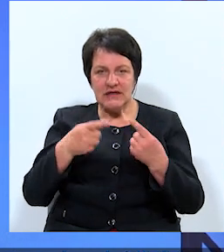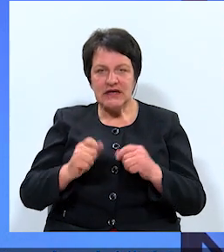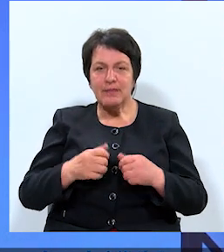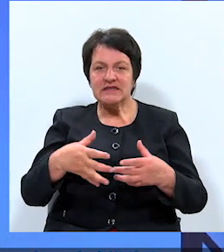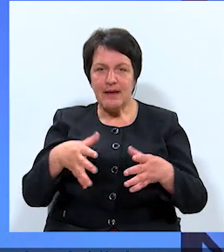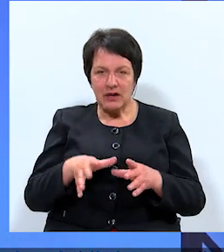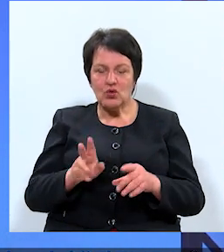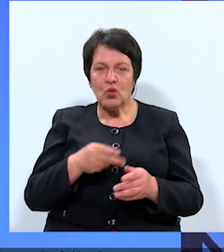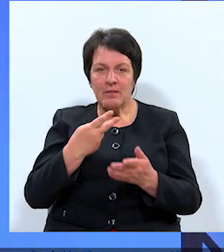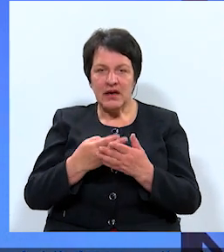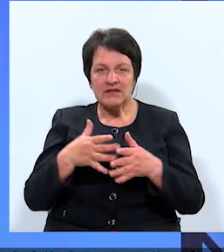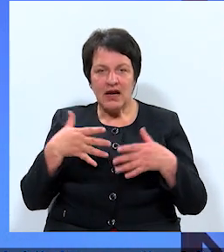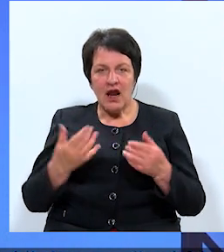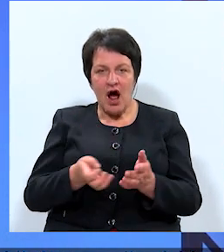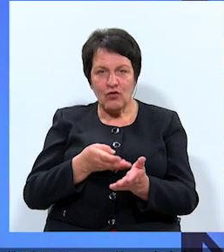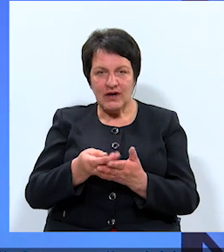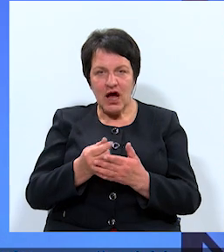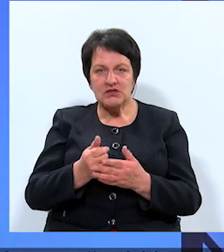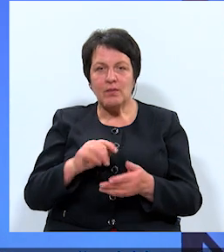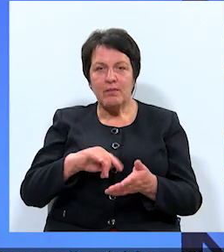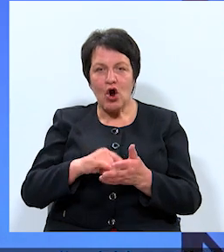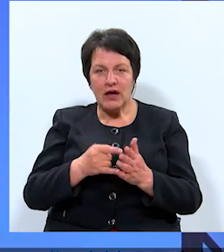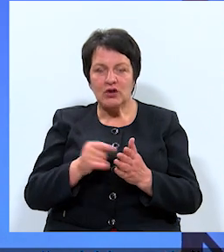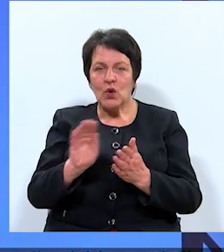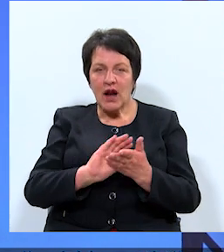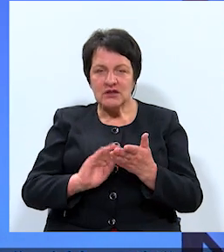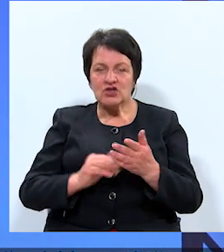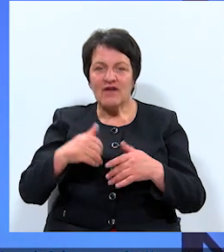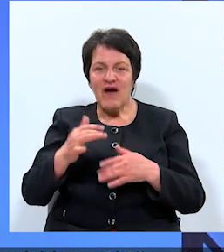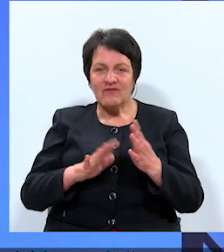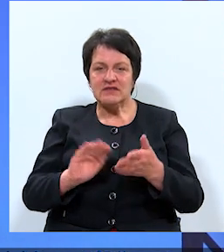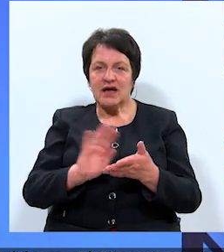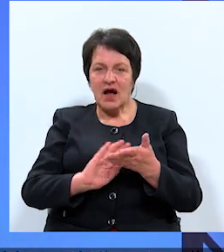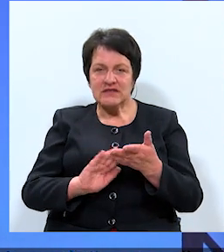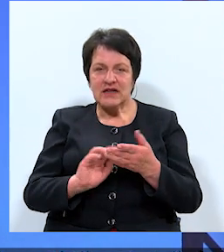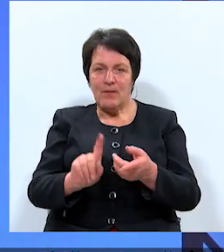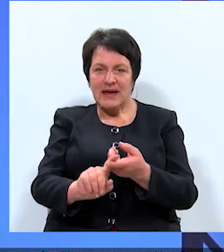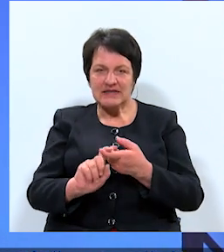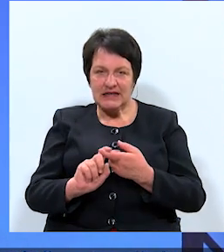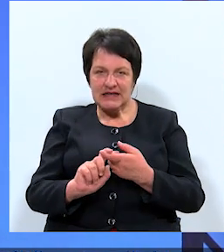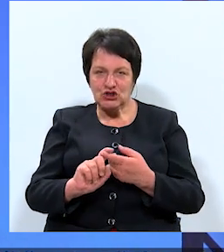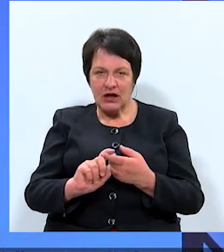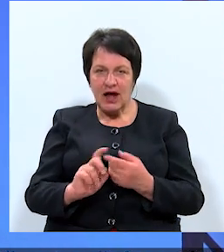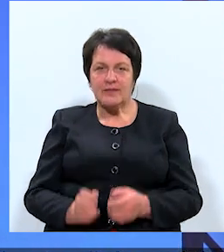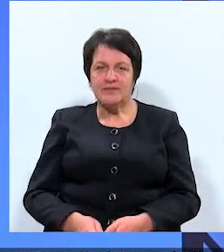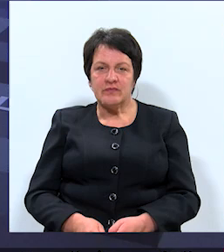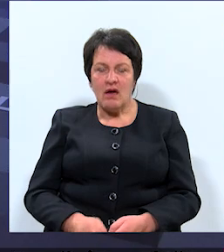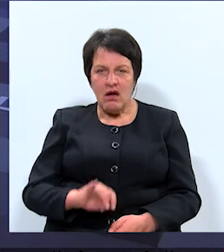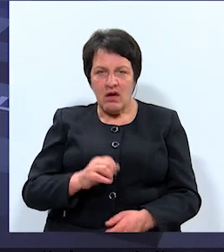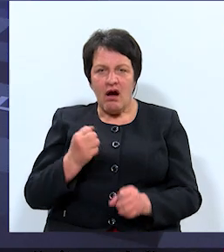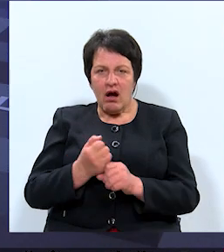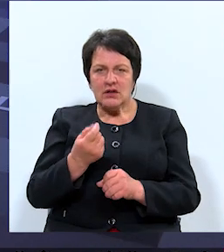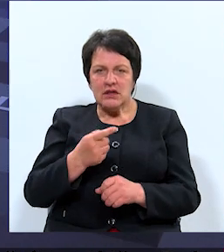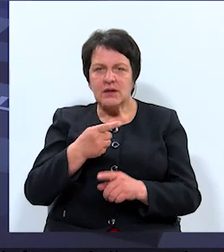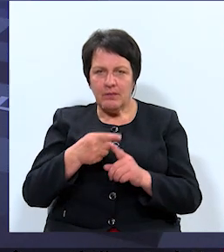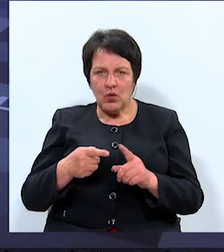un paredzētu lielāku finansējumu, projektu rakstīšanai, projektu kvalificētu rakstītāju, piesaistītājiem. Bet ja gandrīz puses